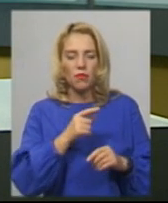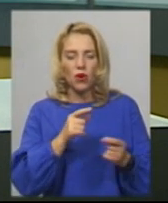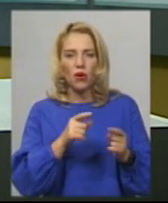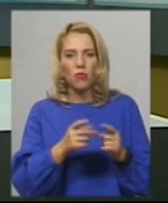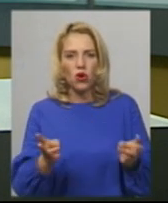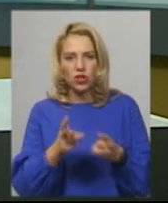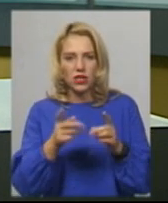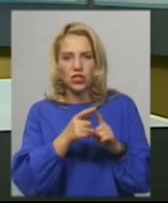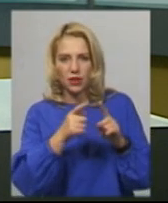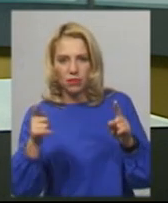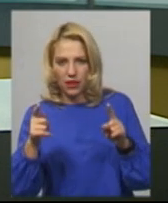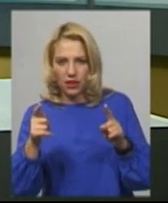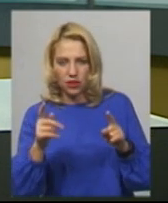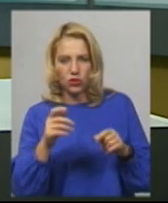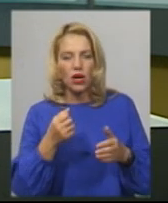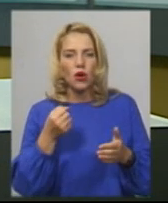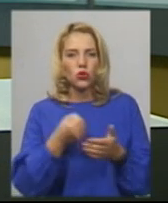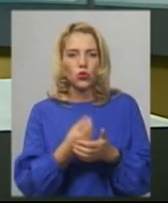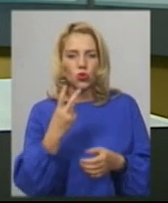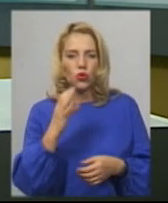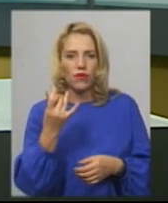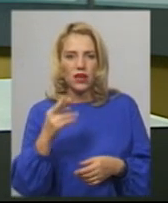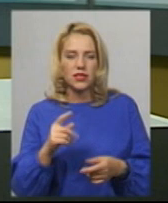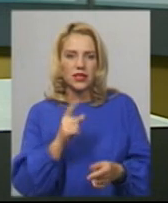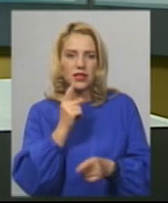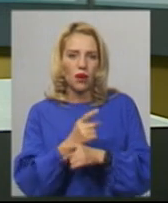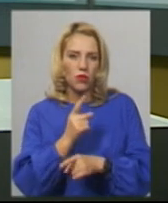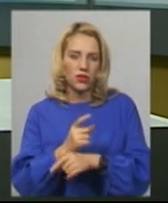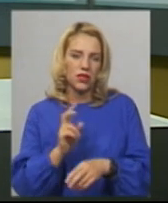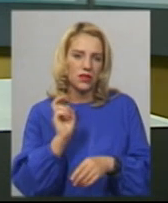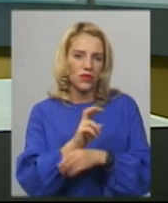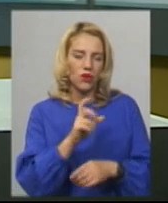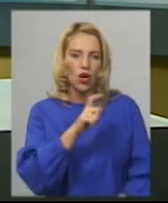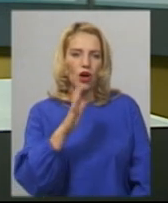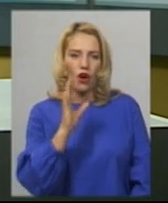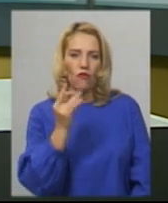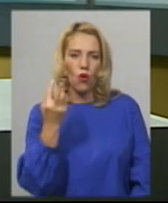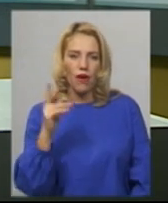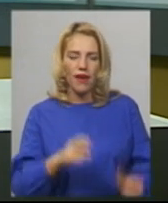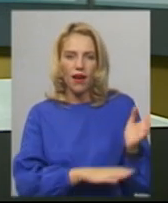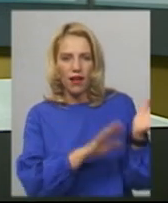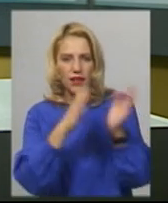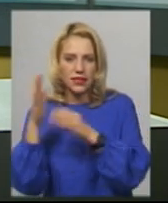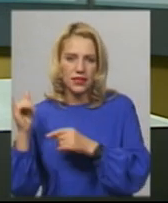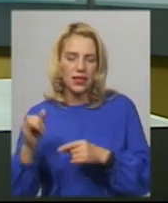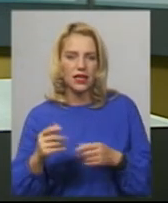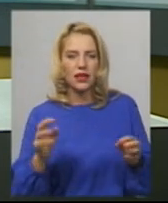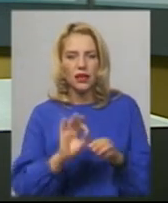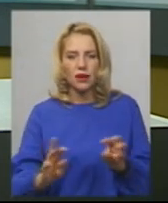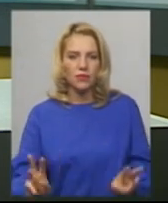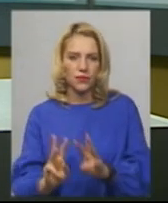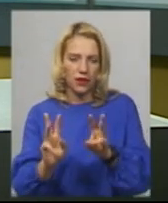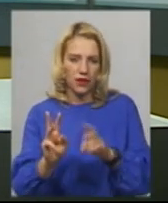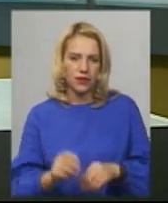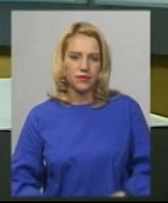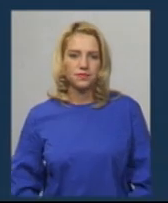попередніми даними, триватиме до 2 вересня, забороняється відвідувати хвойні ліси, розпалювати багаття та спалювати сировину, додає Віталій